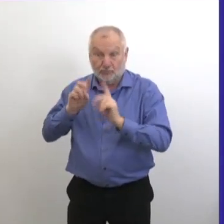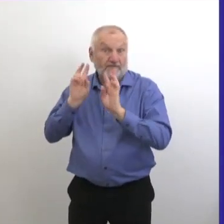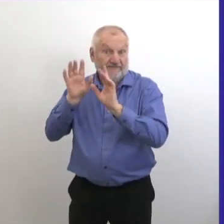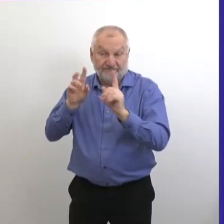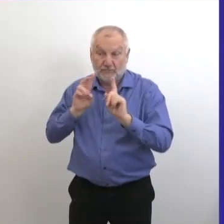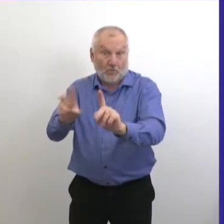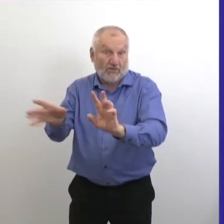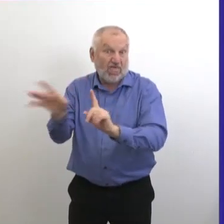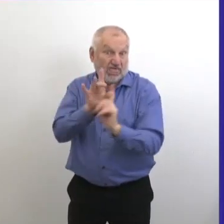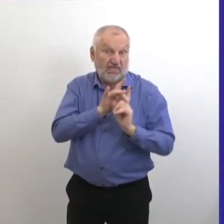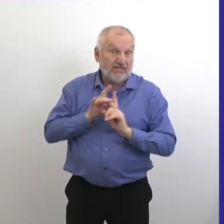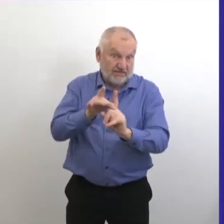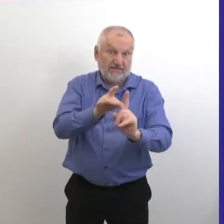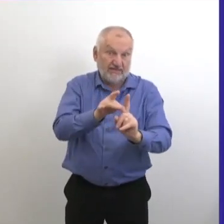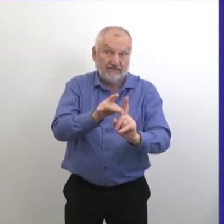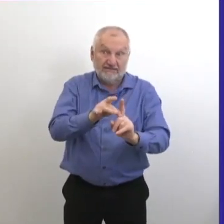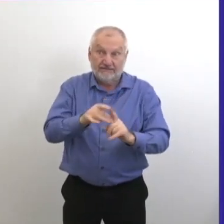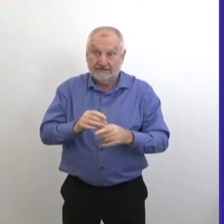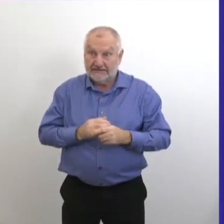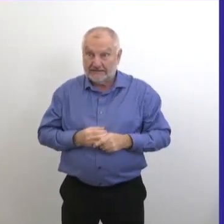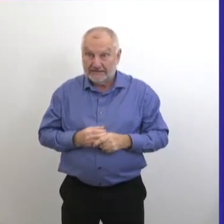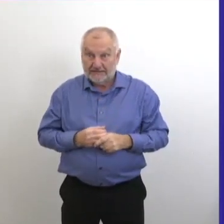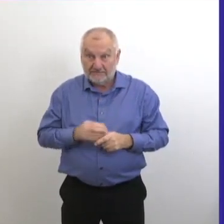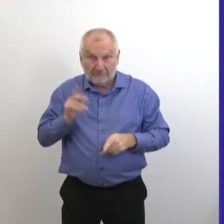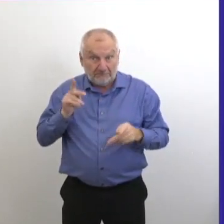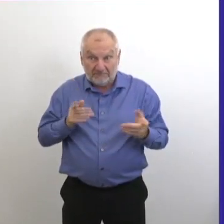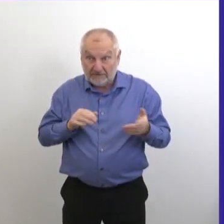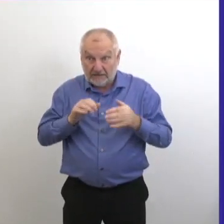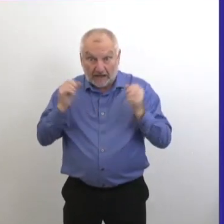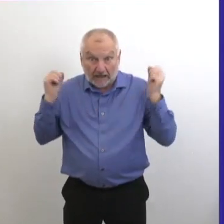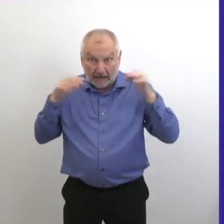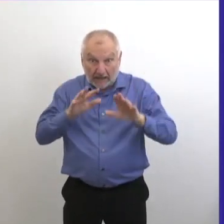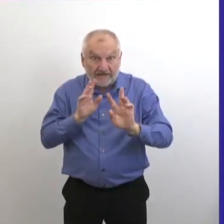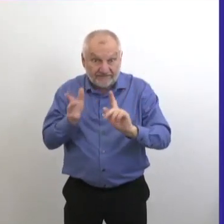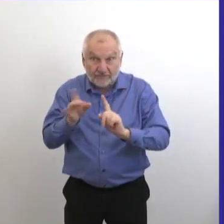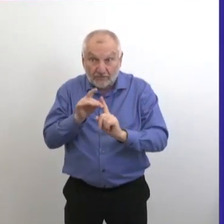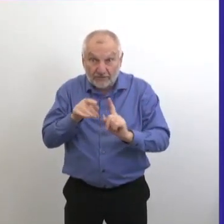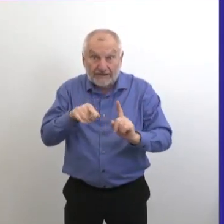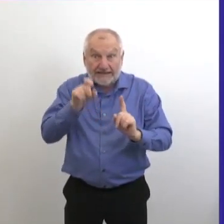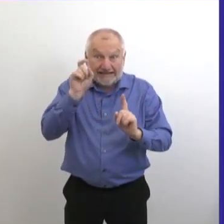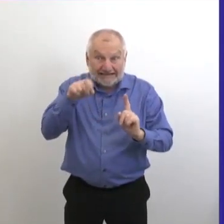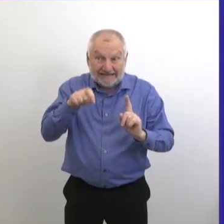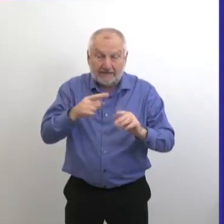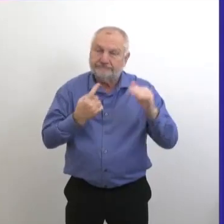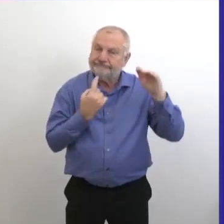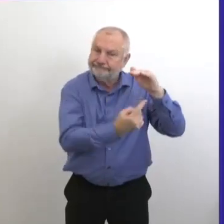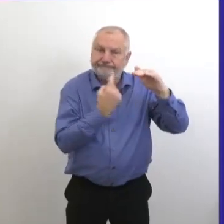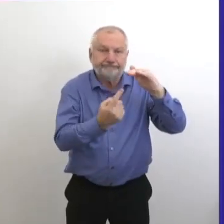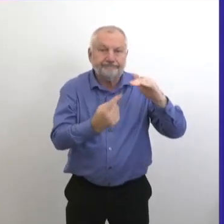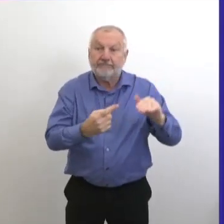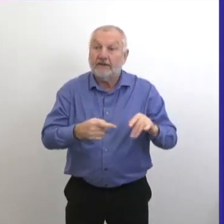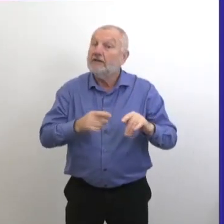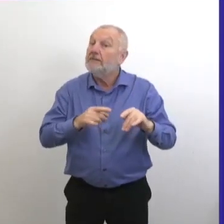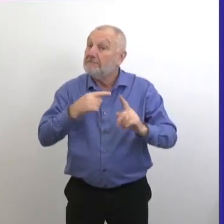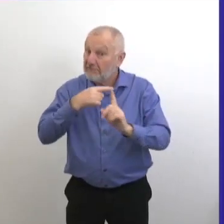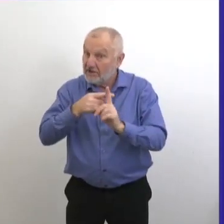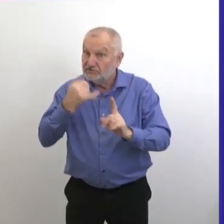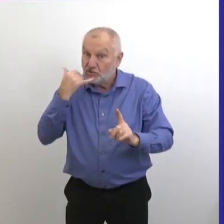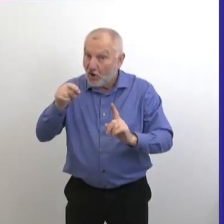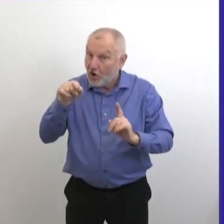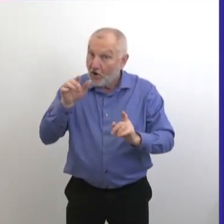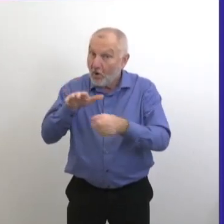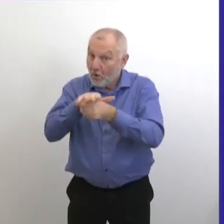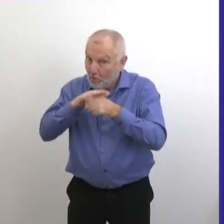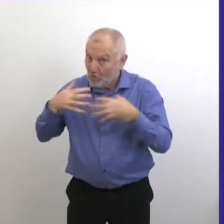pendant sa période infectieuse. Donc, les personnes qui étaient à ces funérailles doivent absolument s'auto-isoler et communiquer avec les